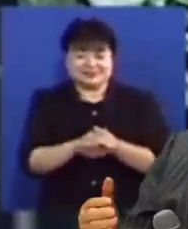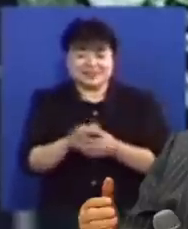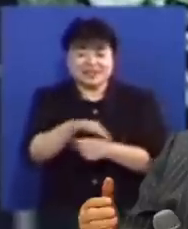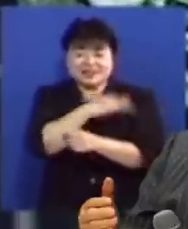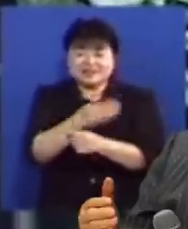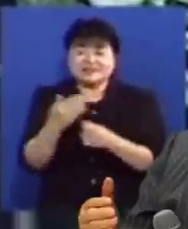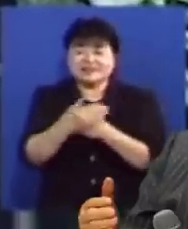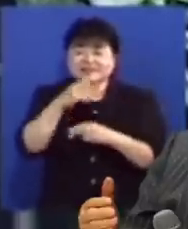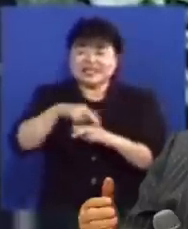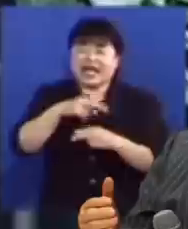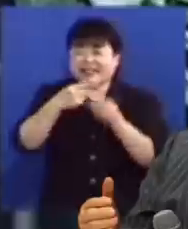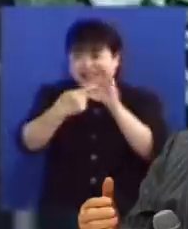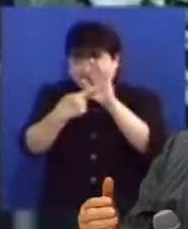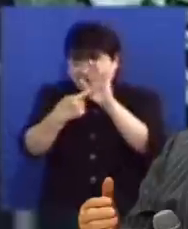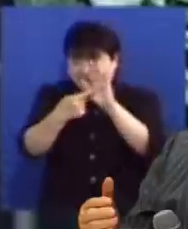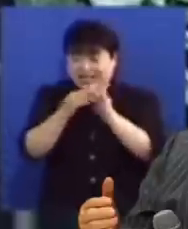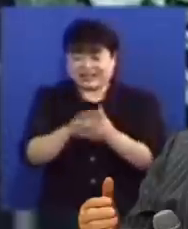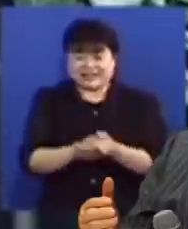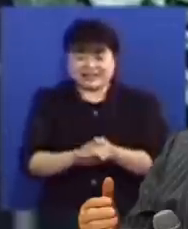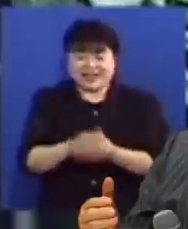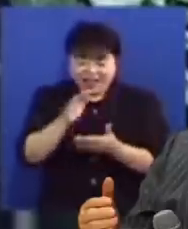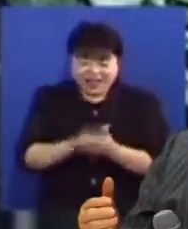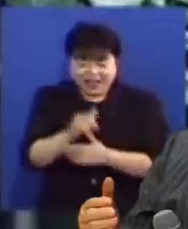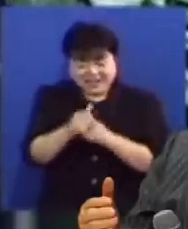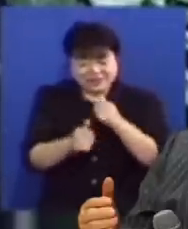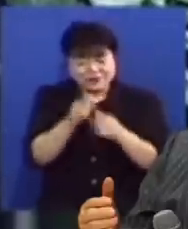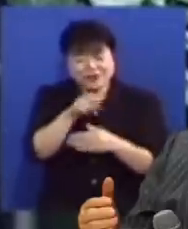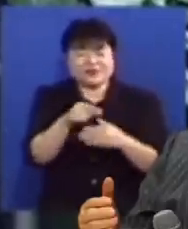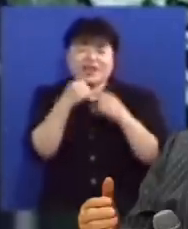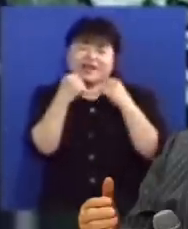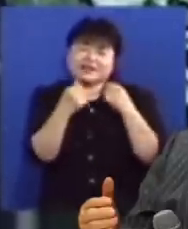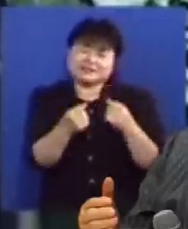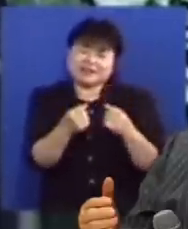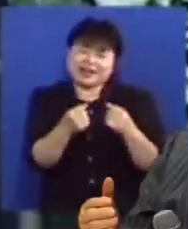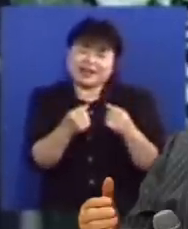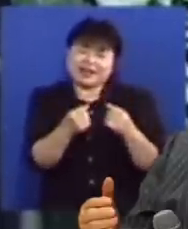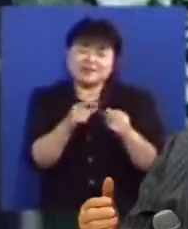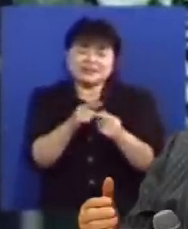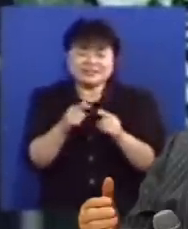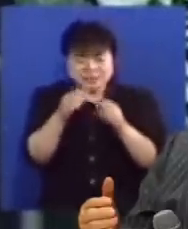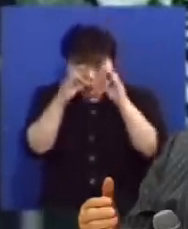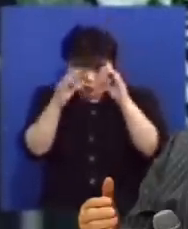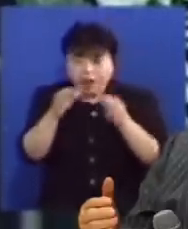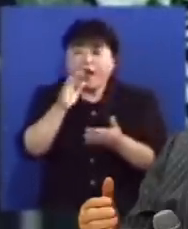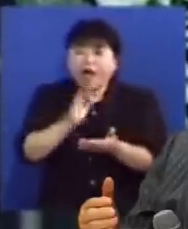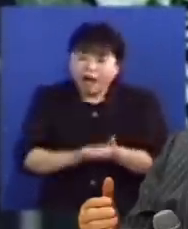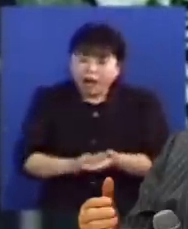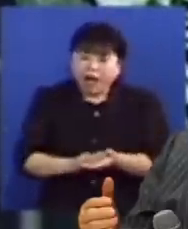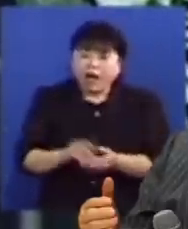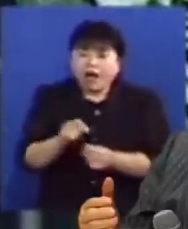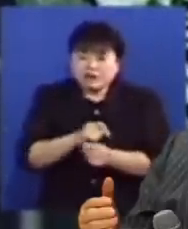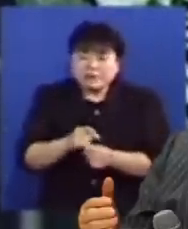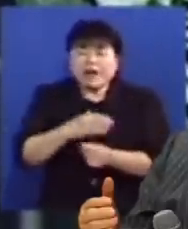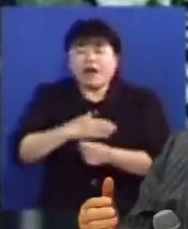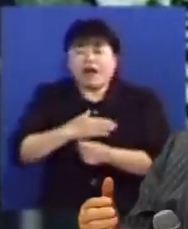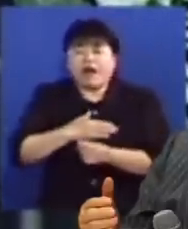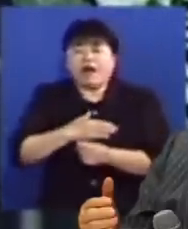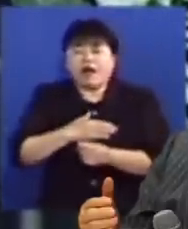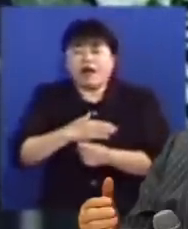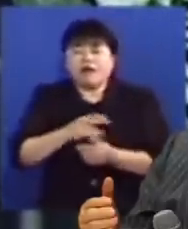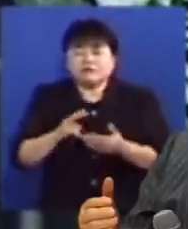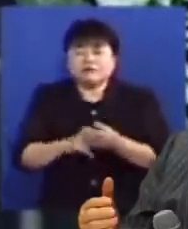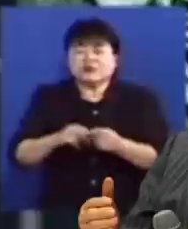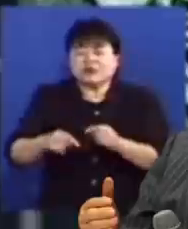능력의 언사가 나타나서 아, 하나님이 우리 가운데 계시구나 안 믿는 사람이 와서도 야, 여기 특별하다 하나님 역사가